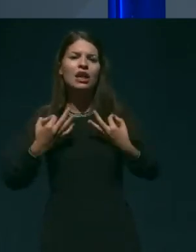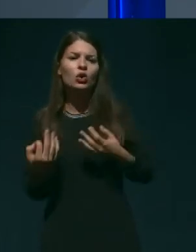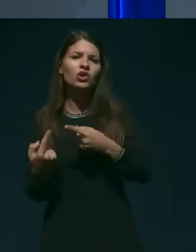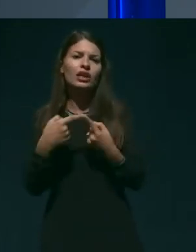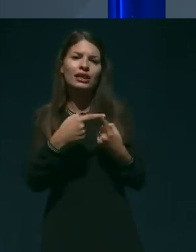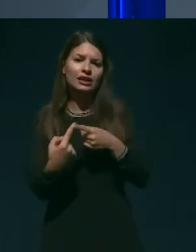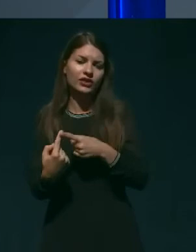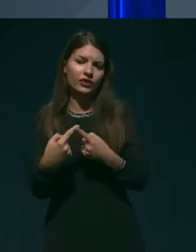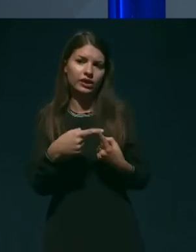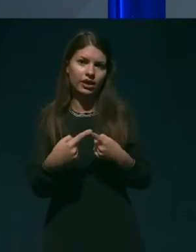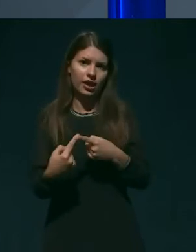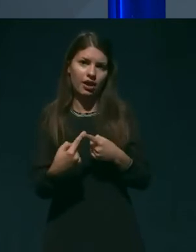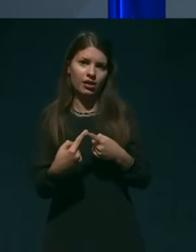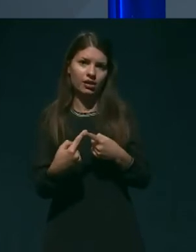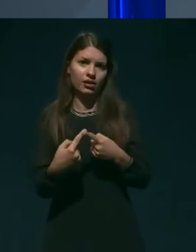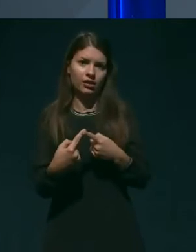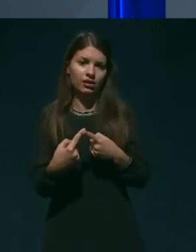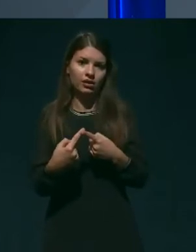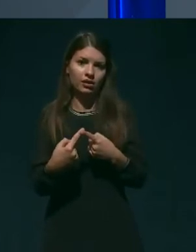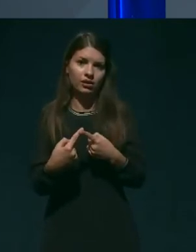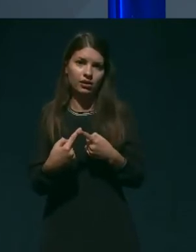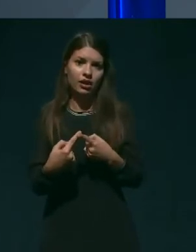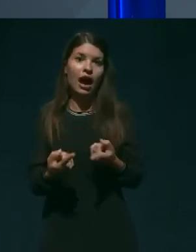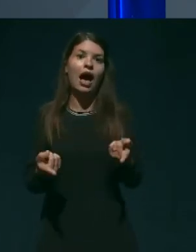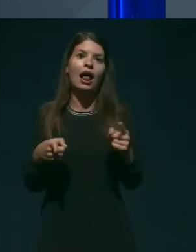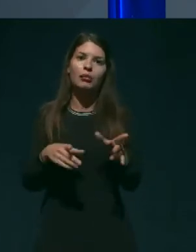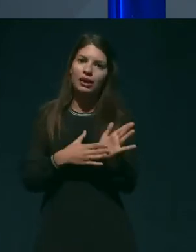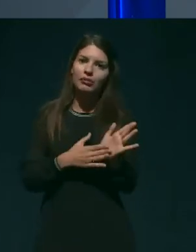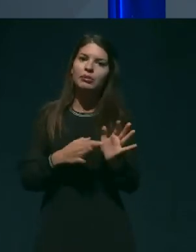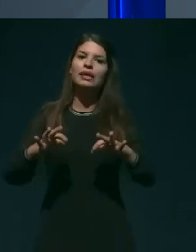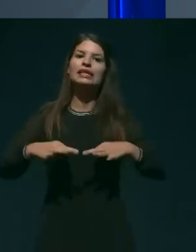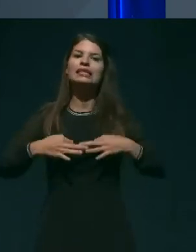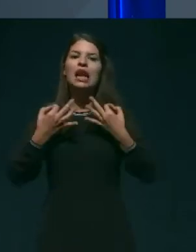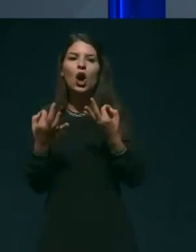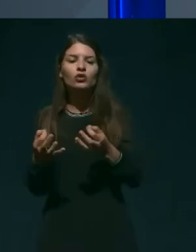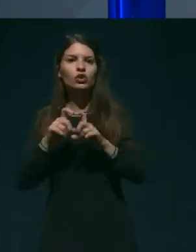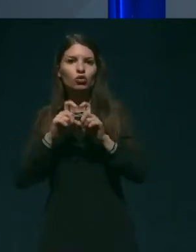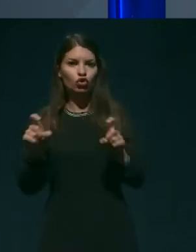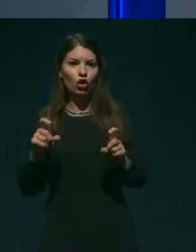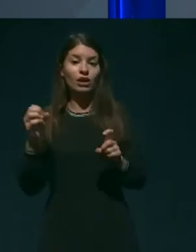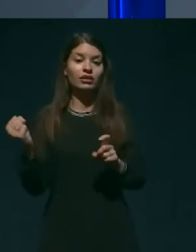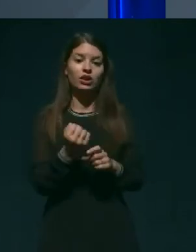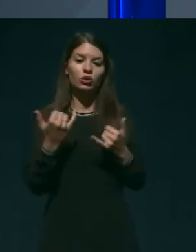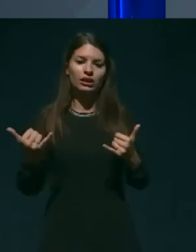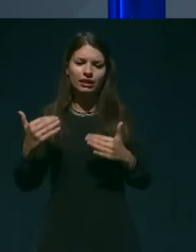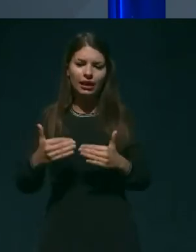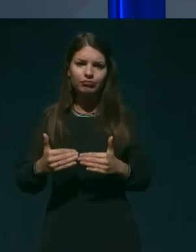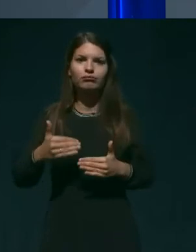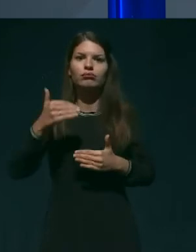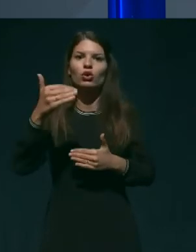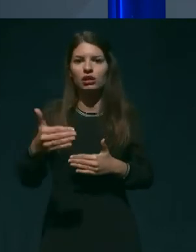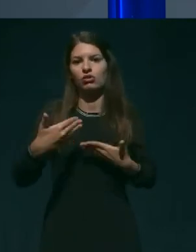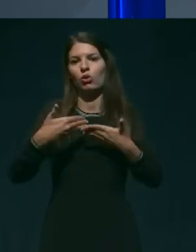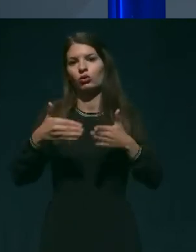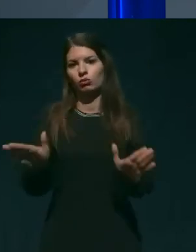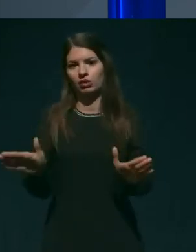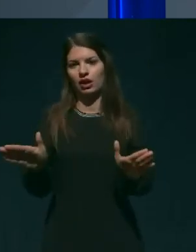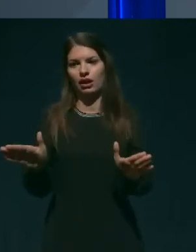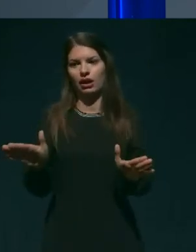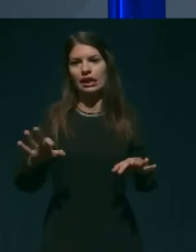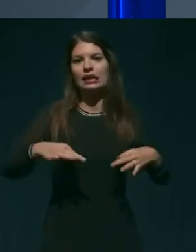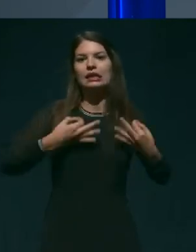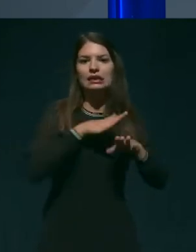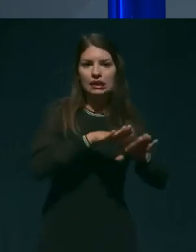ali obstaja kakšen zdravstveni razlog za poznejše odpiranje zdravilišč in